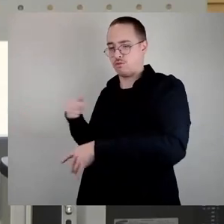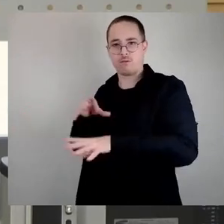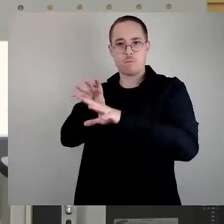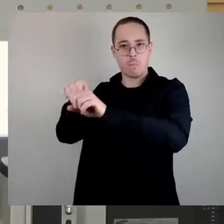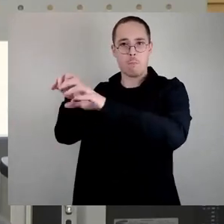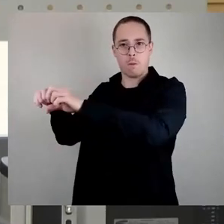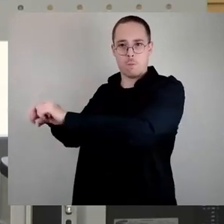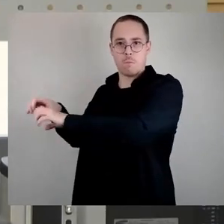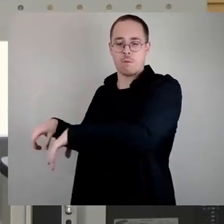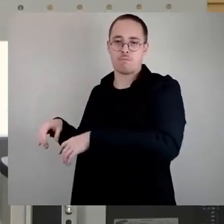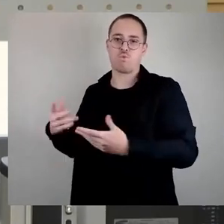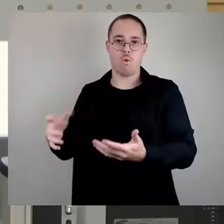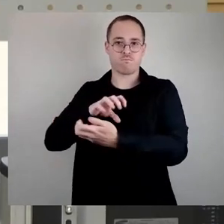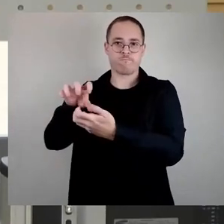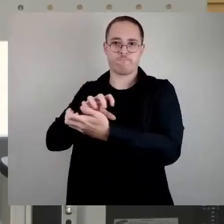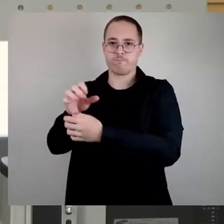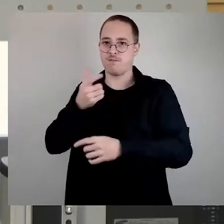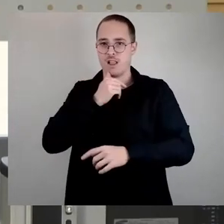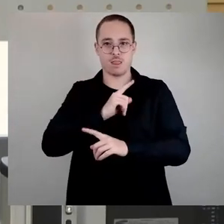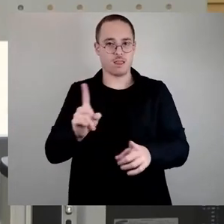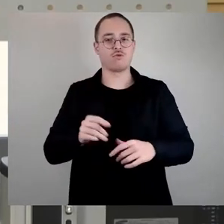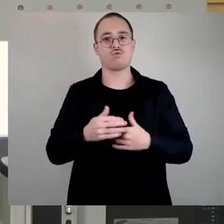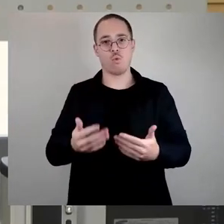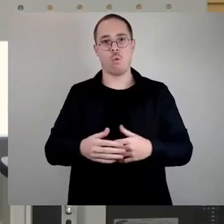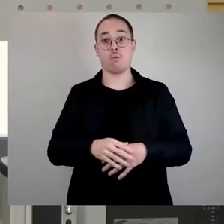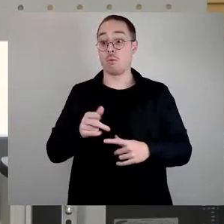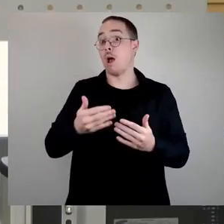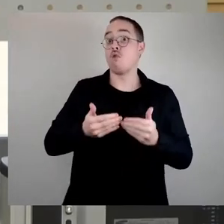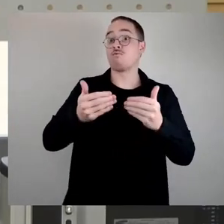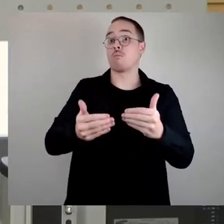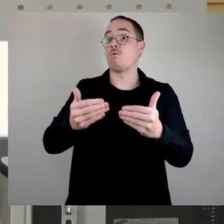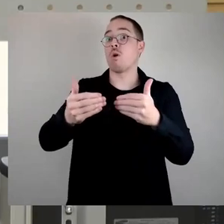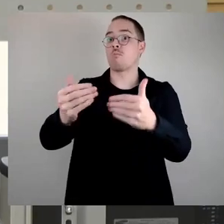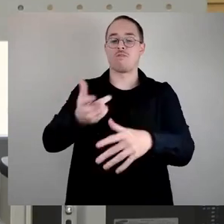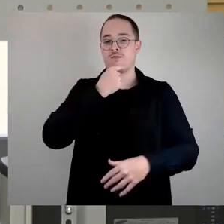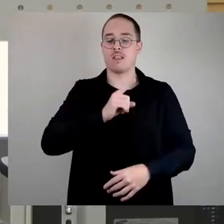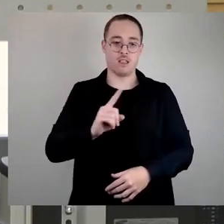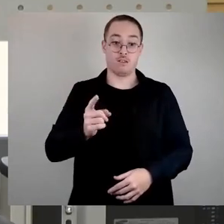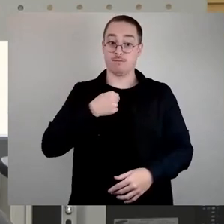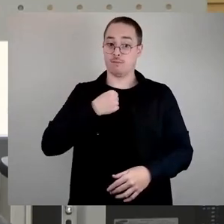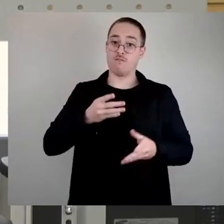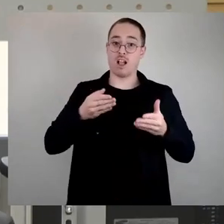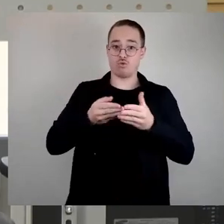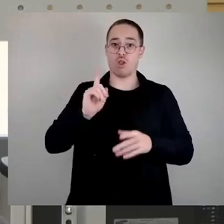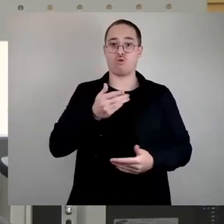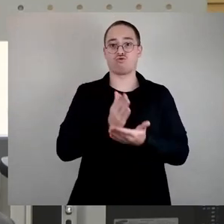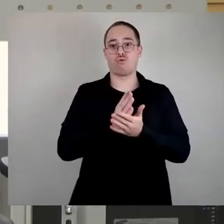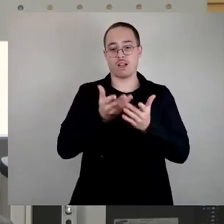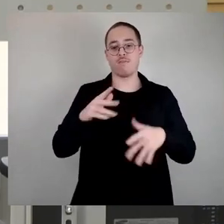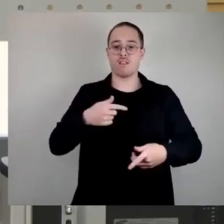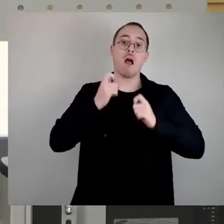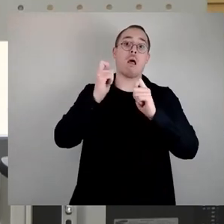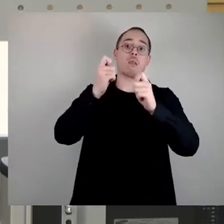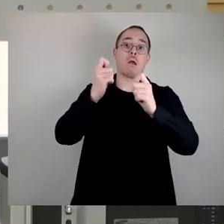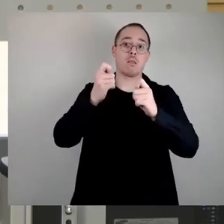länger aufschieben. Wir haben auch als Fraktion auch schon mal Anfragen dazu gestellt und es zieht sich ja jetzt auch schon eine ganze Weile. Dementsprechend sollten wir, glaube ich, schon auch schauen,